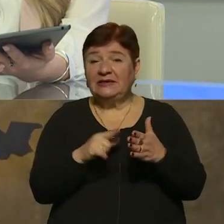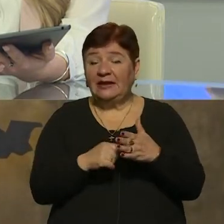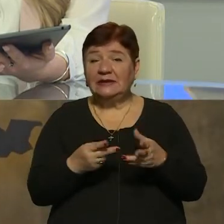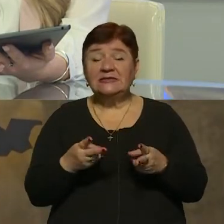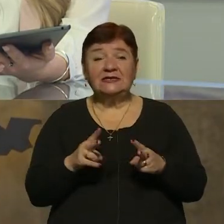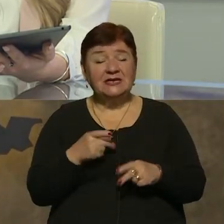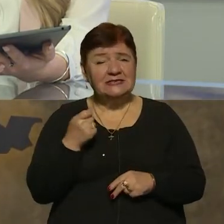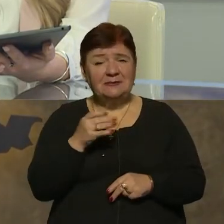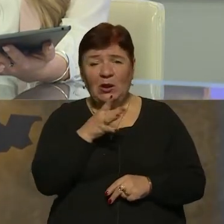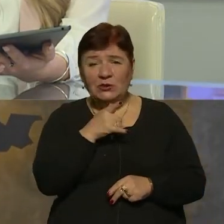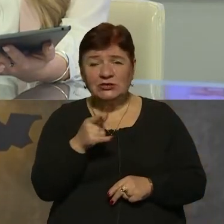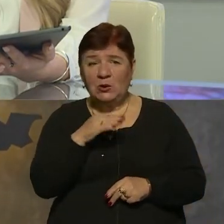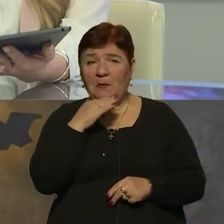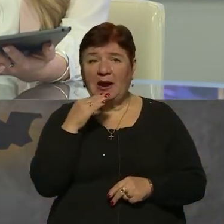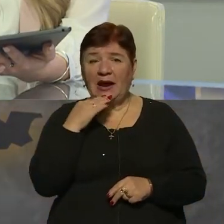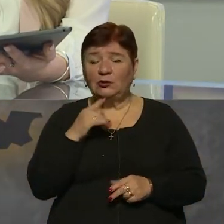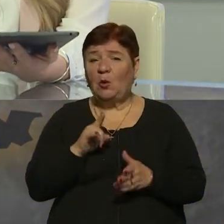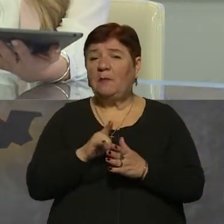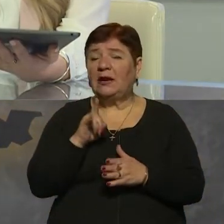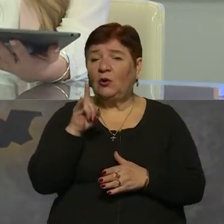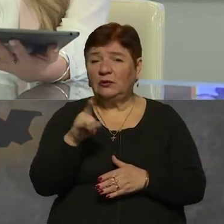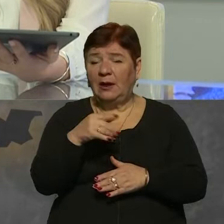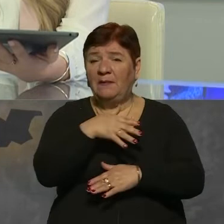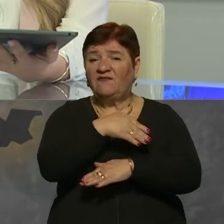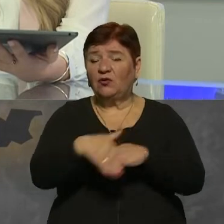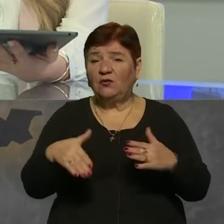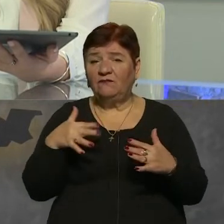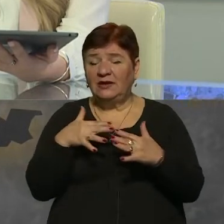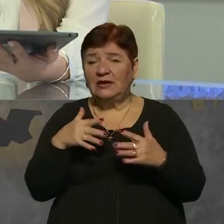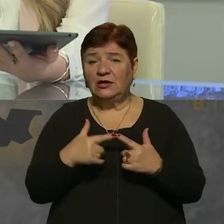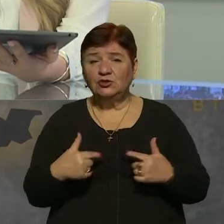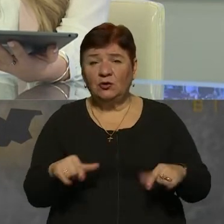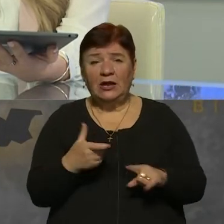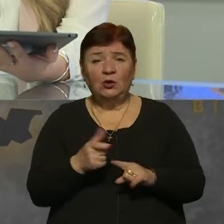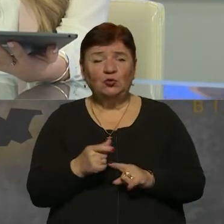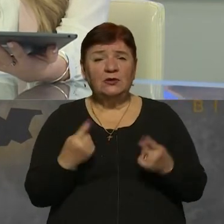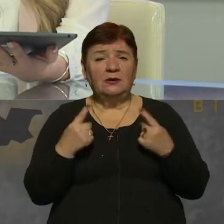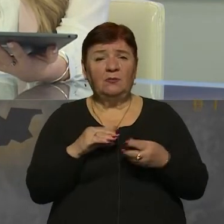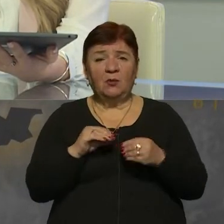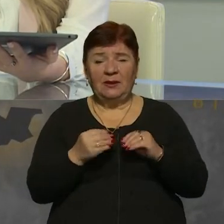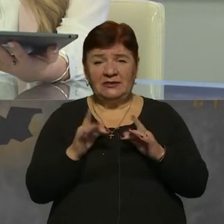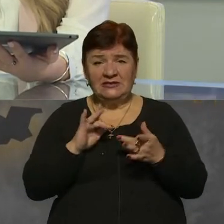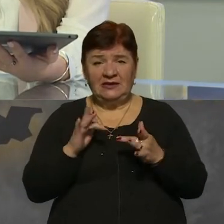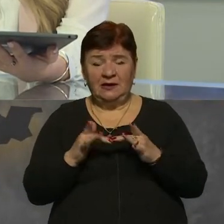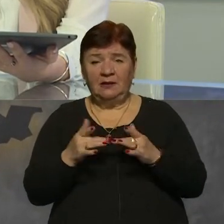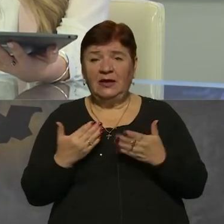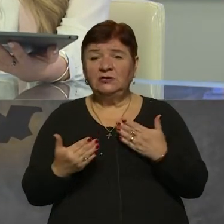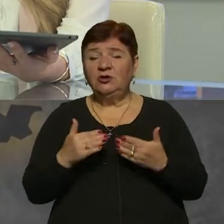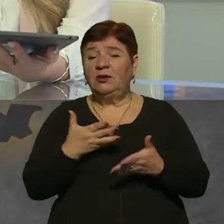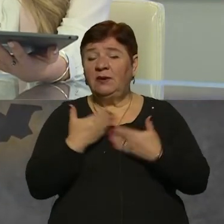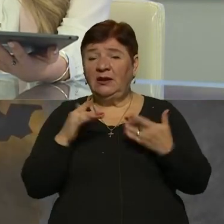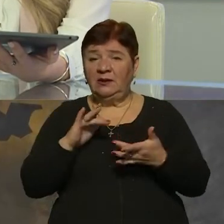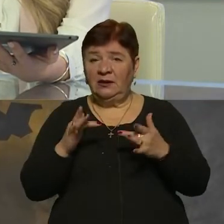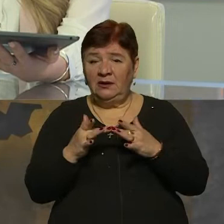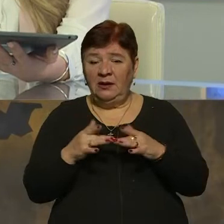залишається. Багато прольотів є на перефронтовій зоні, як ми розуміємо, де дуже великі проблеми з інтернетом. Якщо відсутній інтернет або